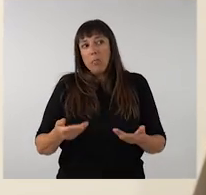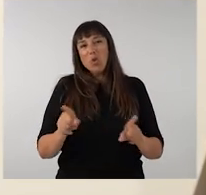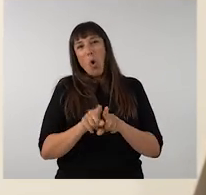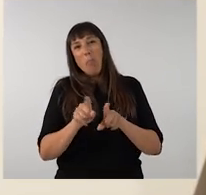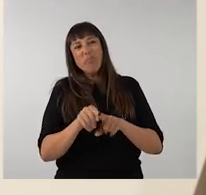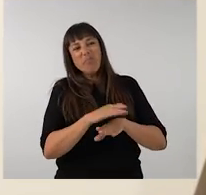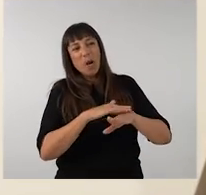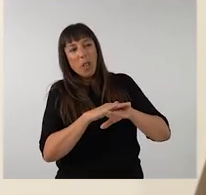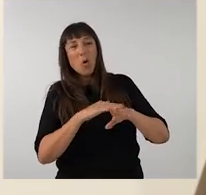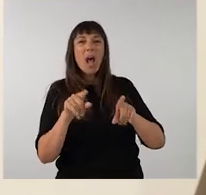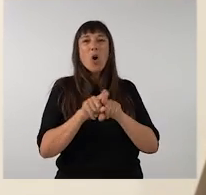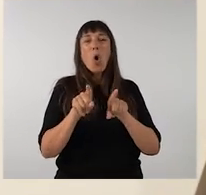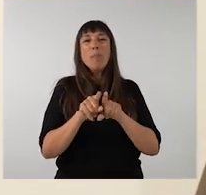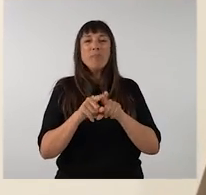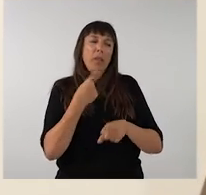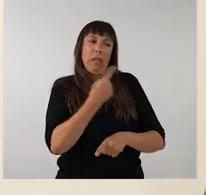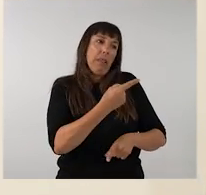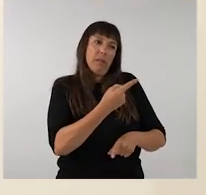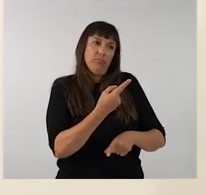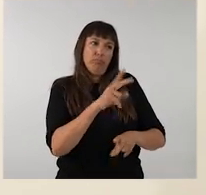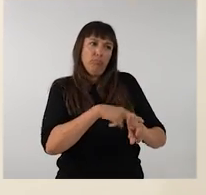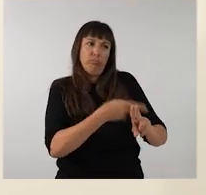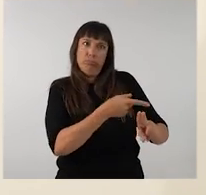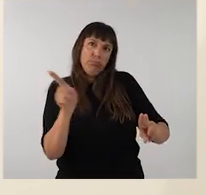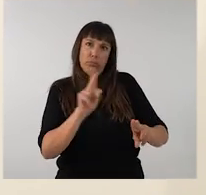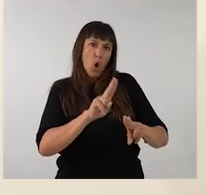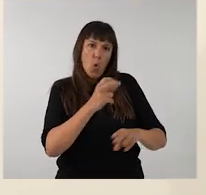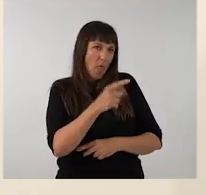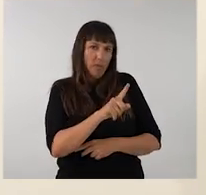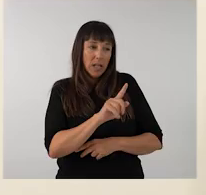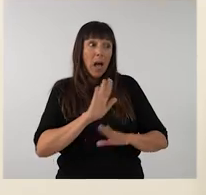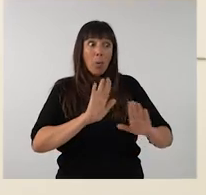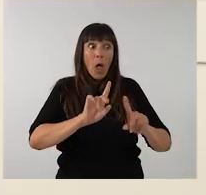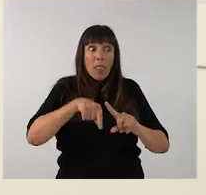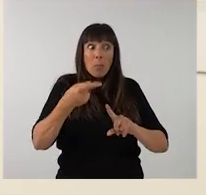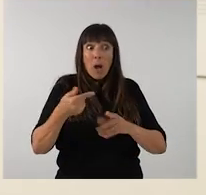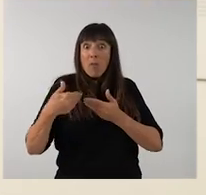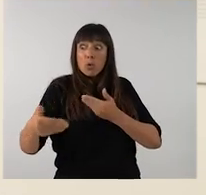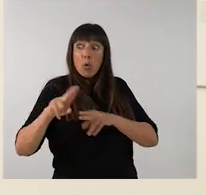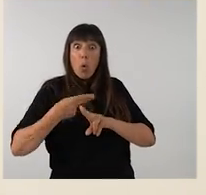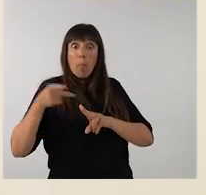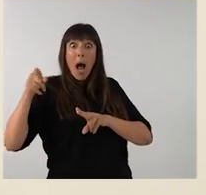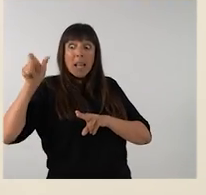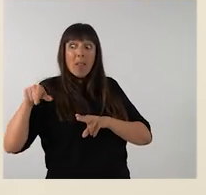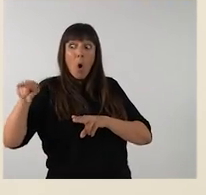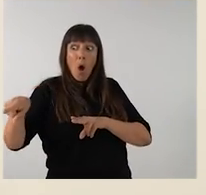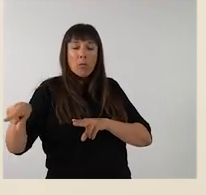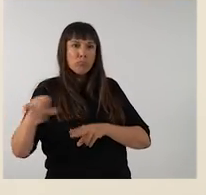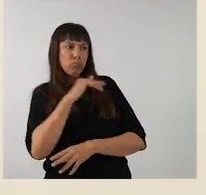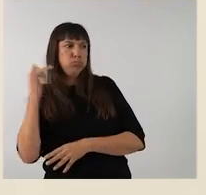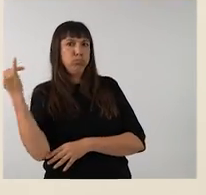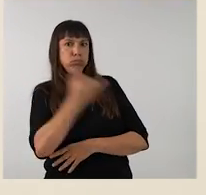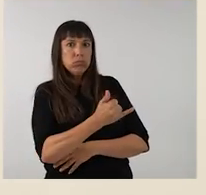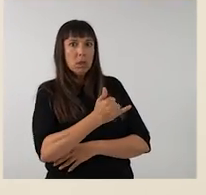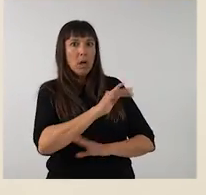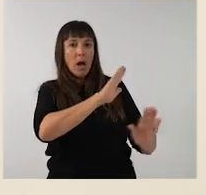li diu que no cal, que es casi, però llavors el futur marit ultratjat